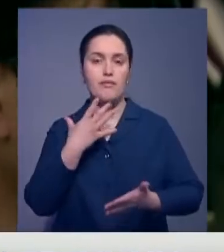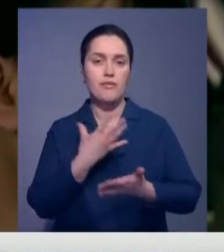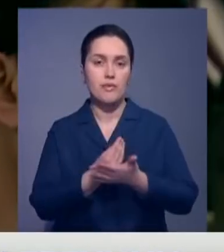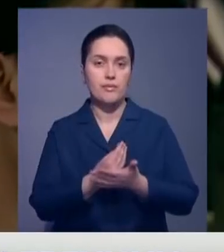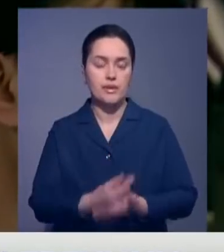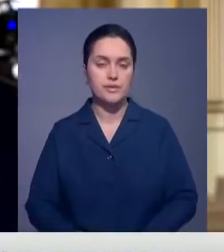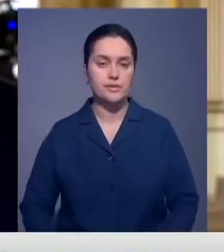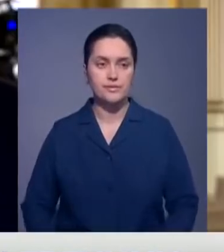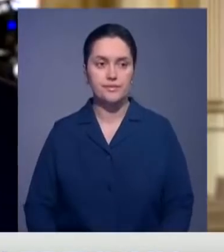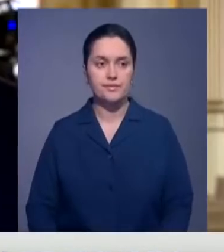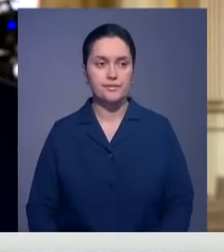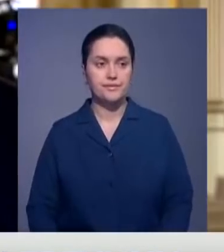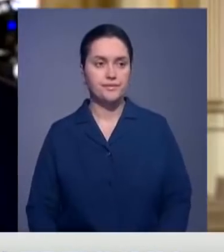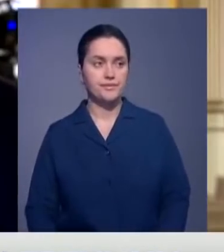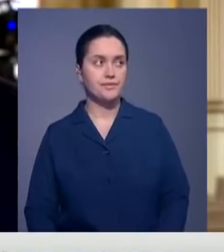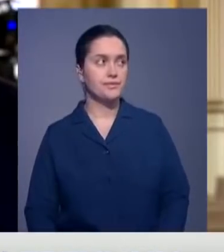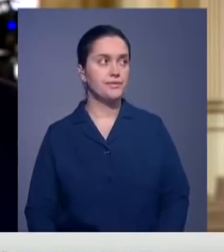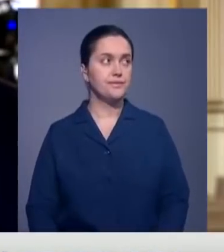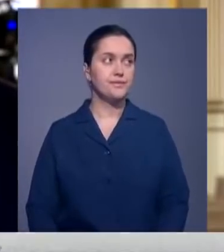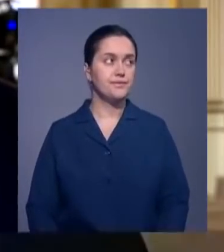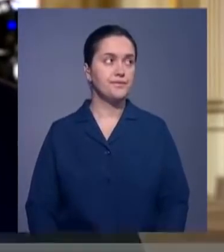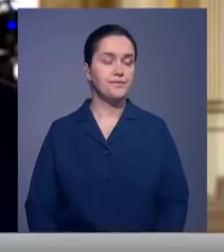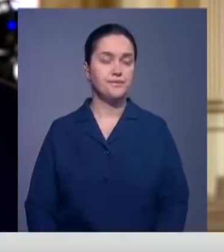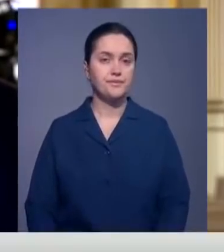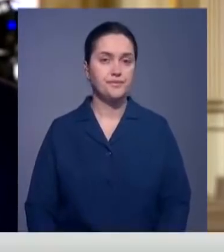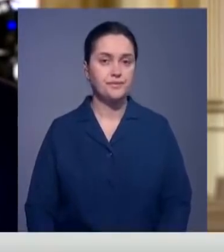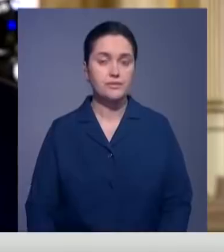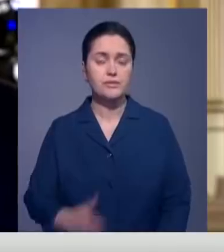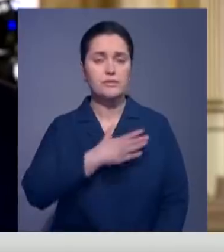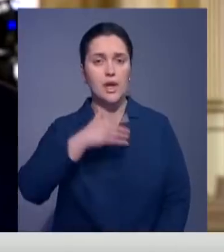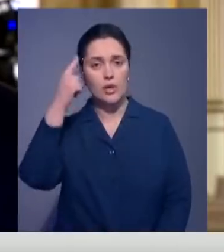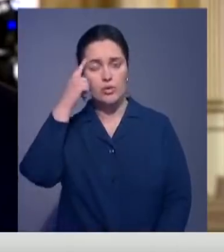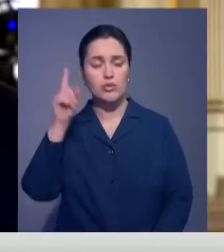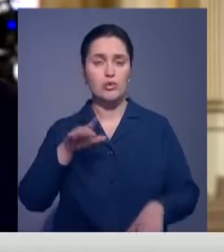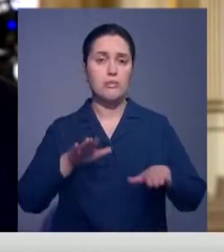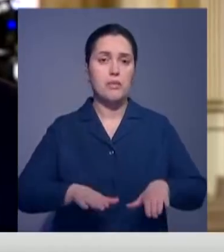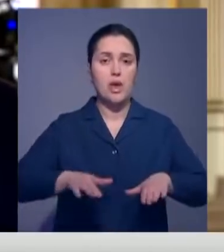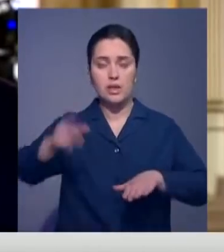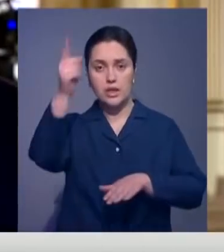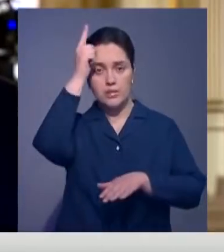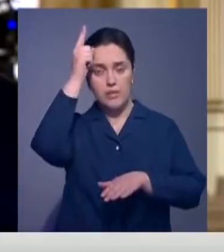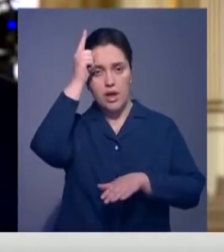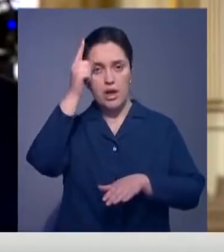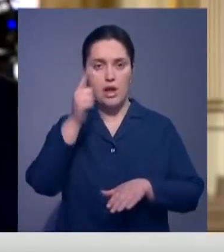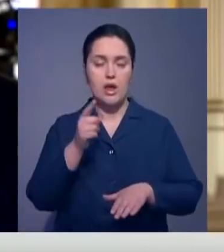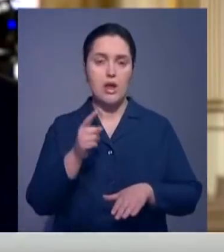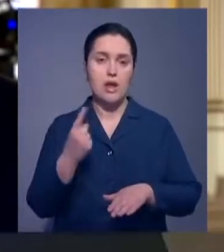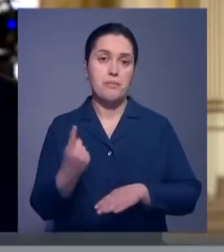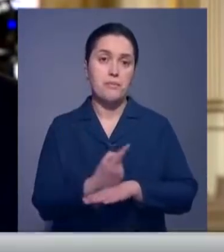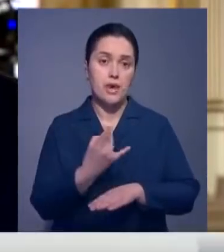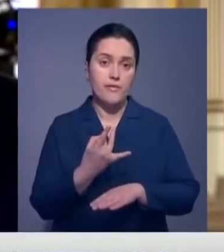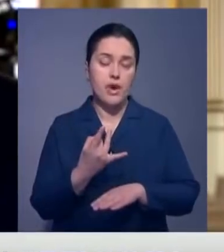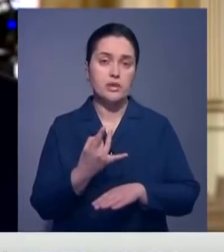для Казахстана. Я думаю, что на Минхенской конференции по безопасности первый раз